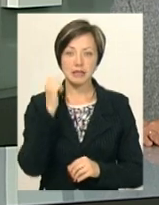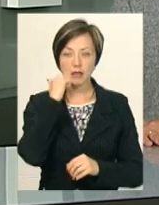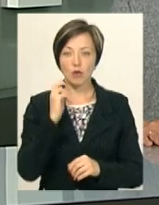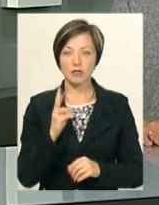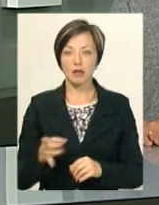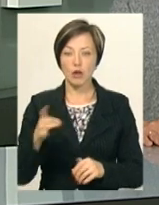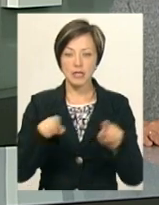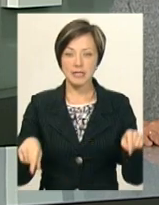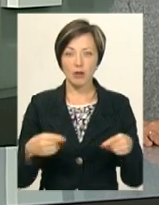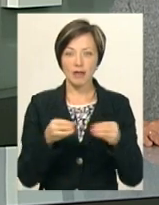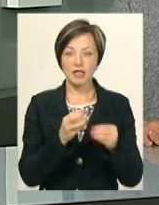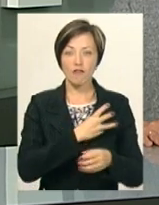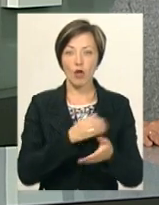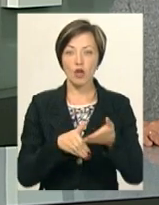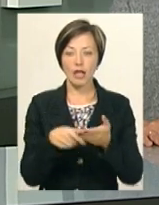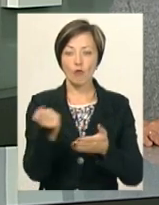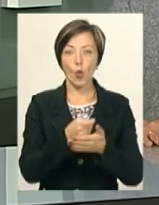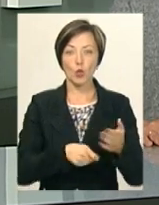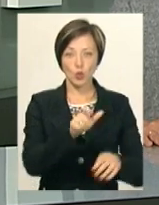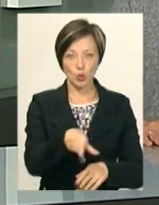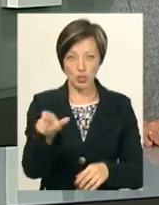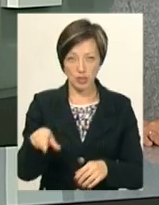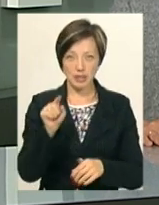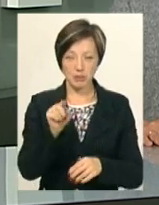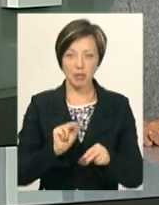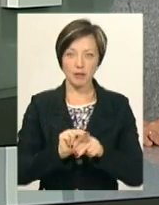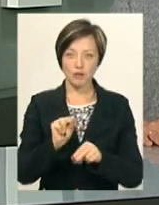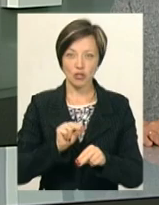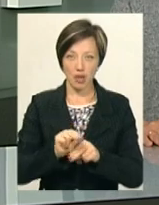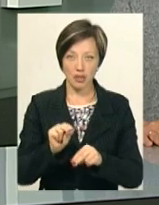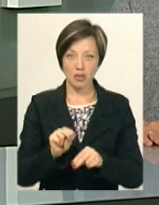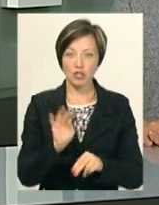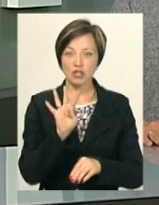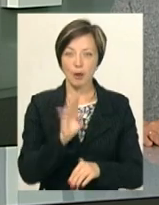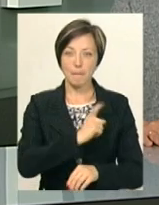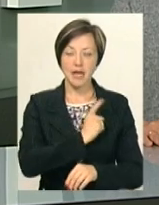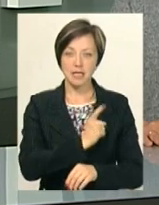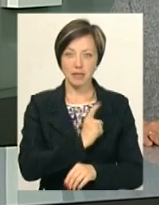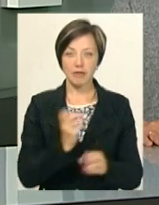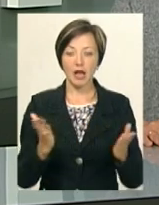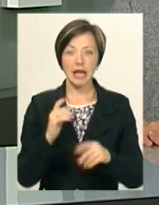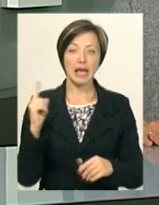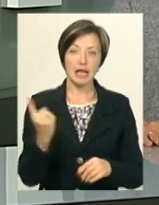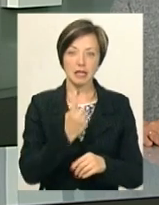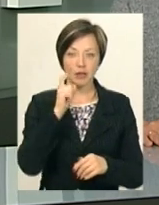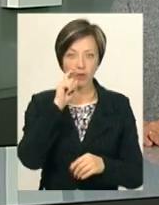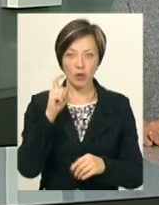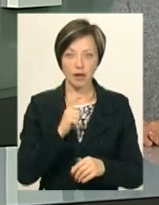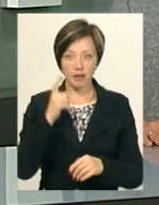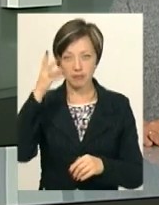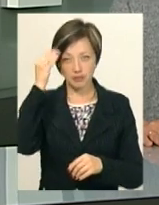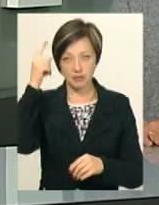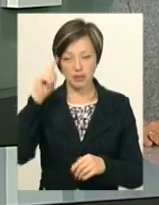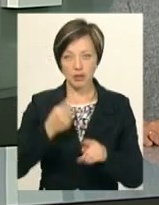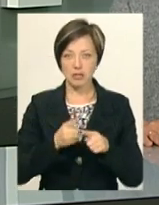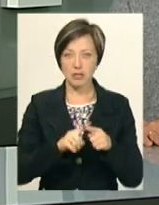створять десятеро волонтерів-художників. Їх самчаківському розпису навчать четверо майстрів, які єдині в Україні ним володіють.